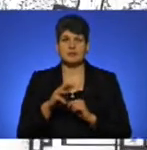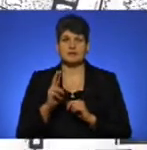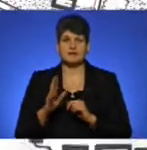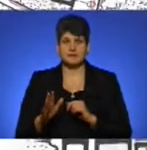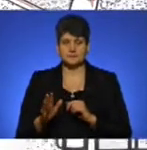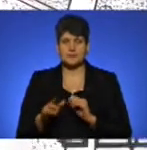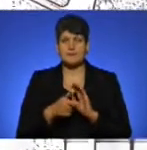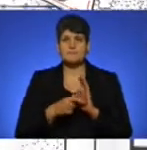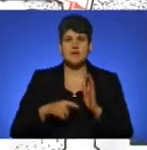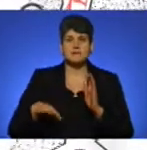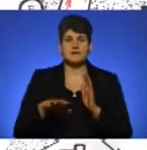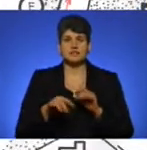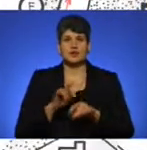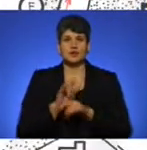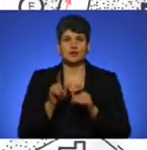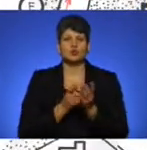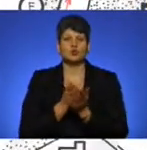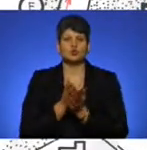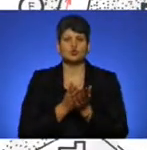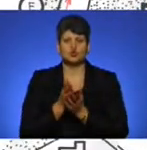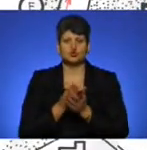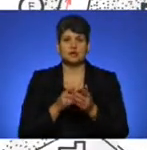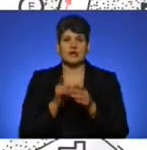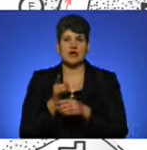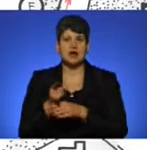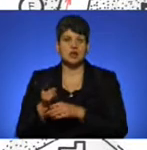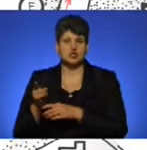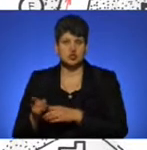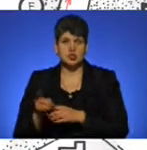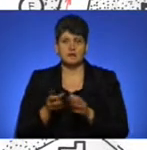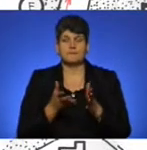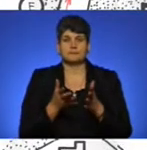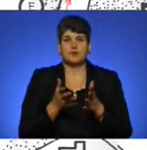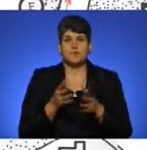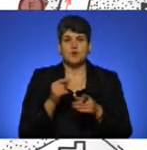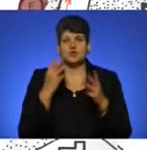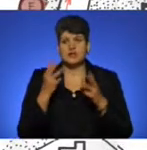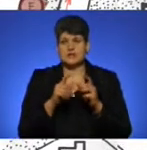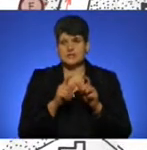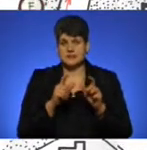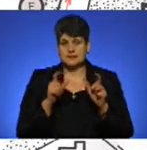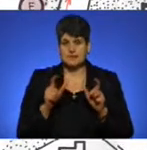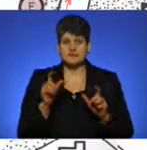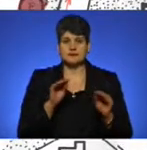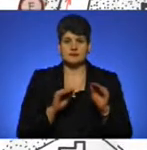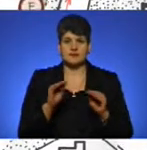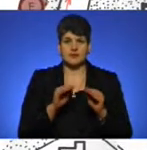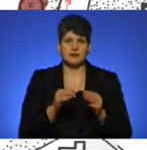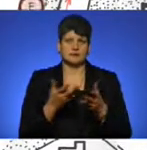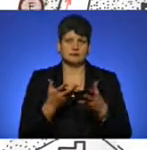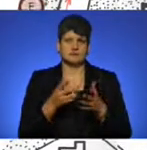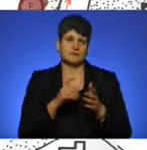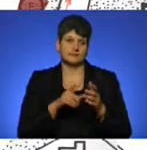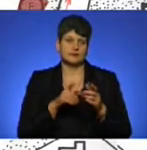Приміщення аеродромної служби, гаражі, бокси, ангари, пожежна станція, склад паливно-мастильних